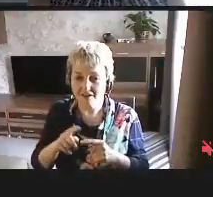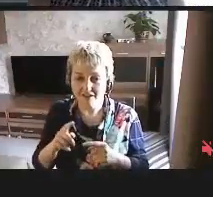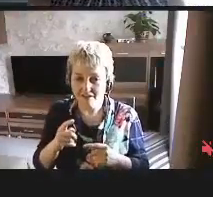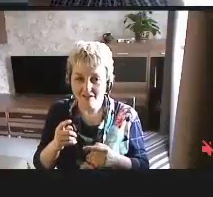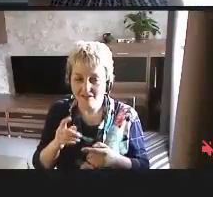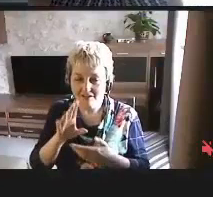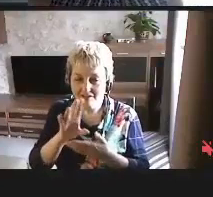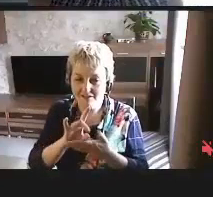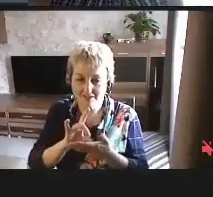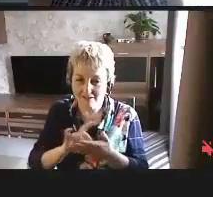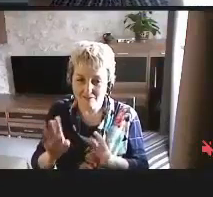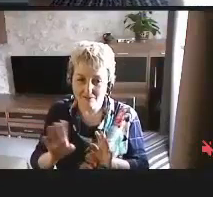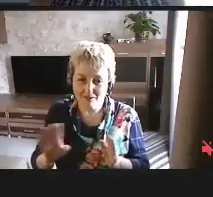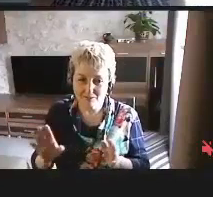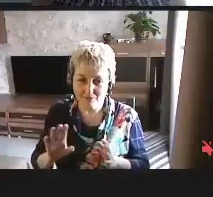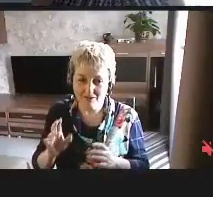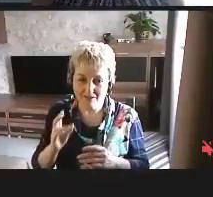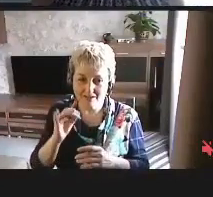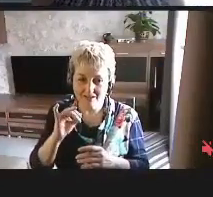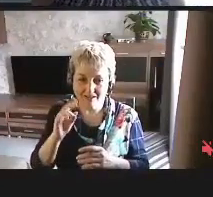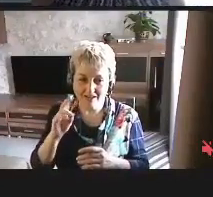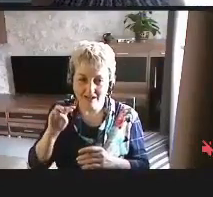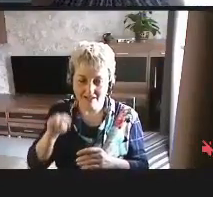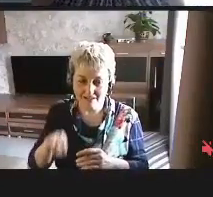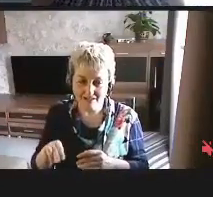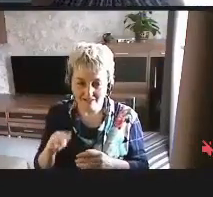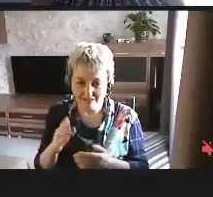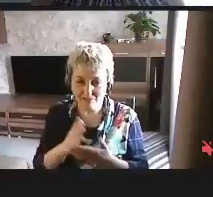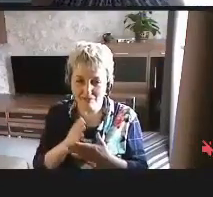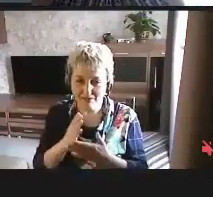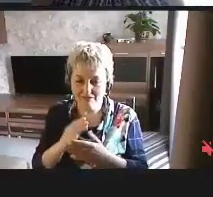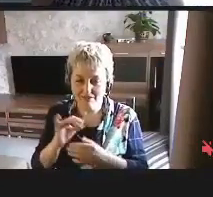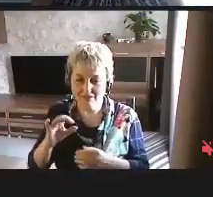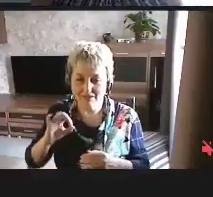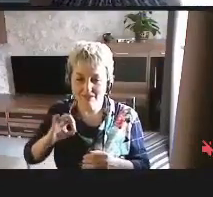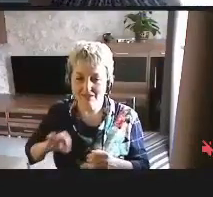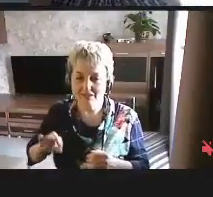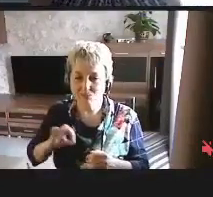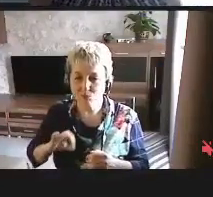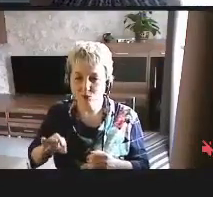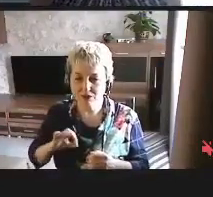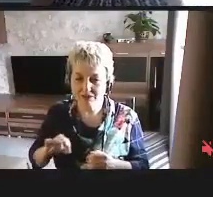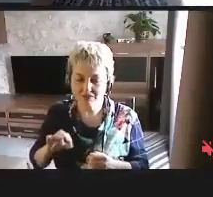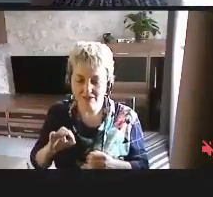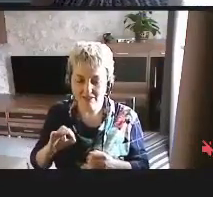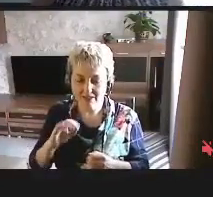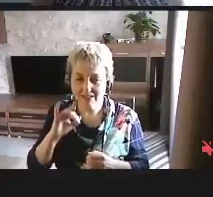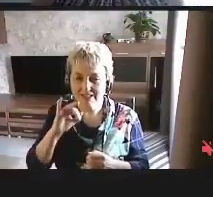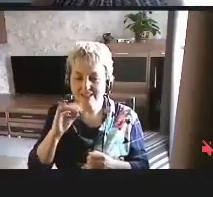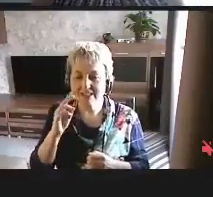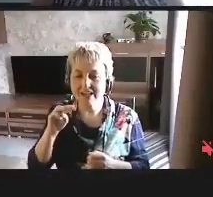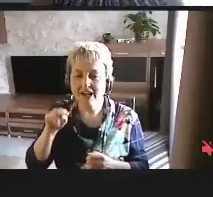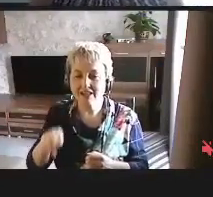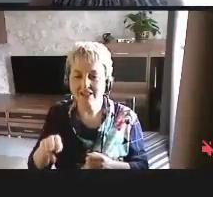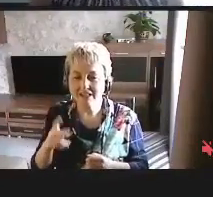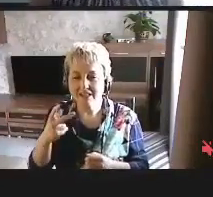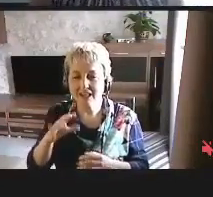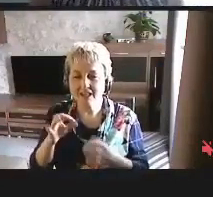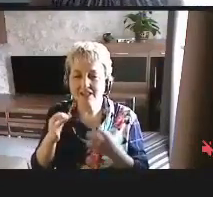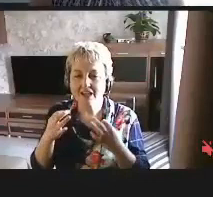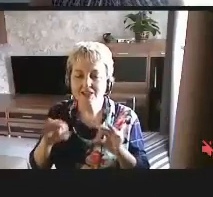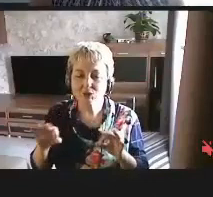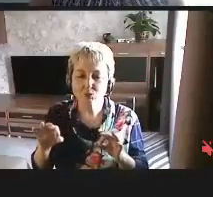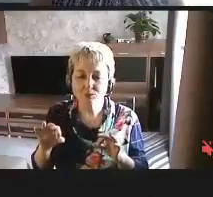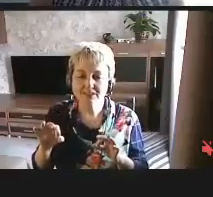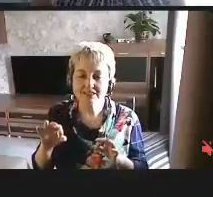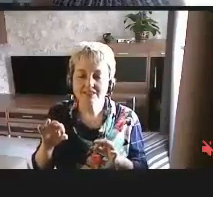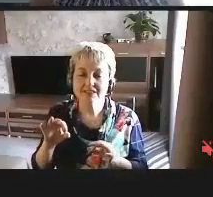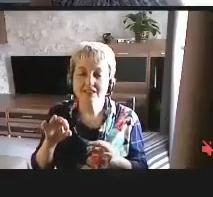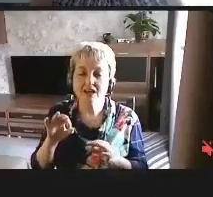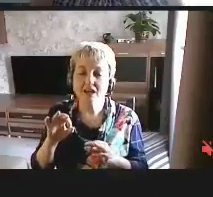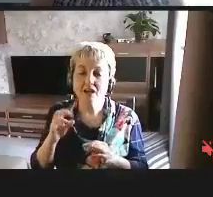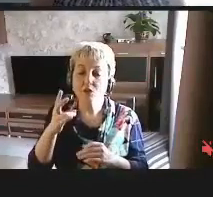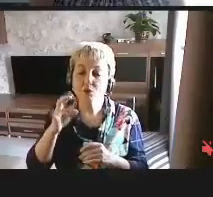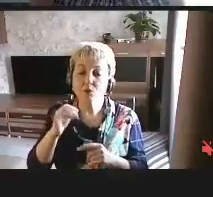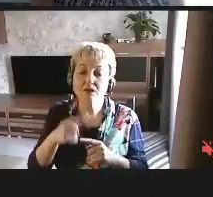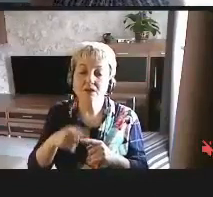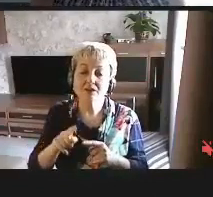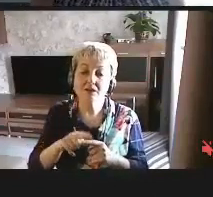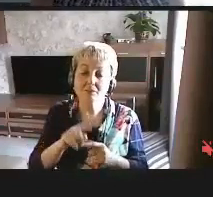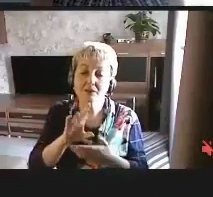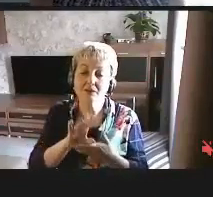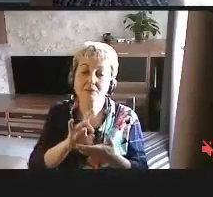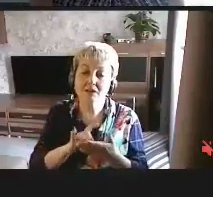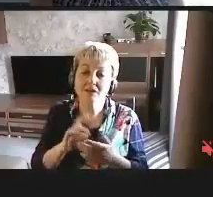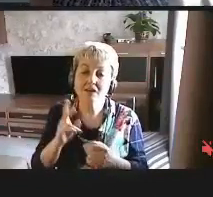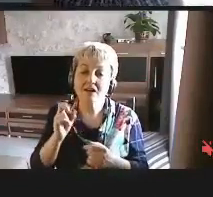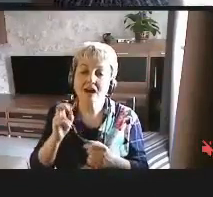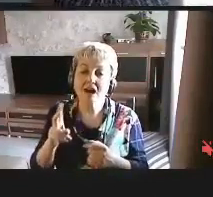ИКТ непосредственно и использования ИКТ для доступности, но это пример того,